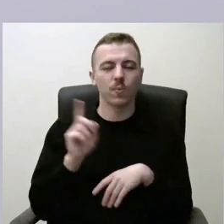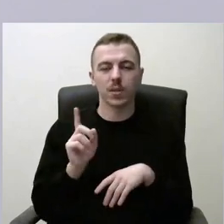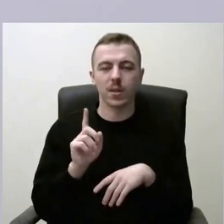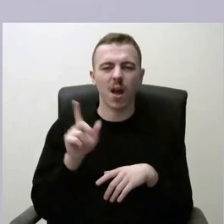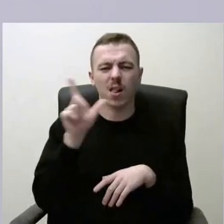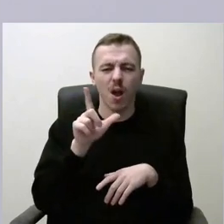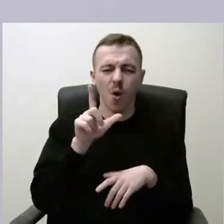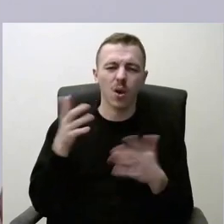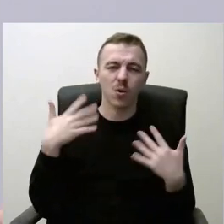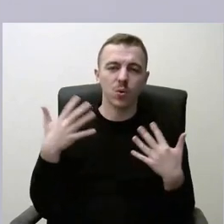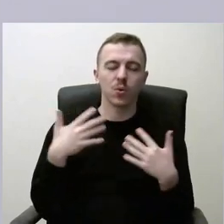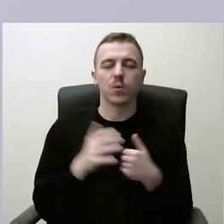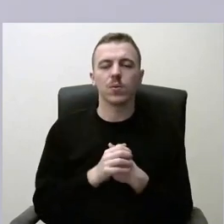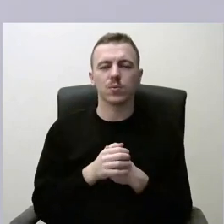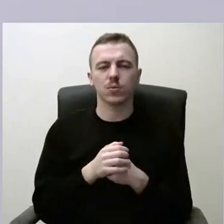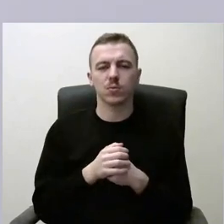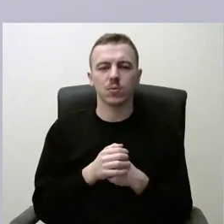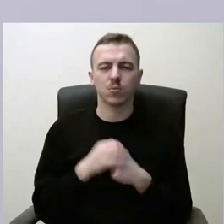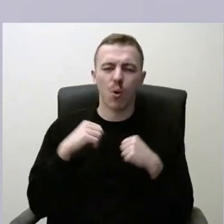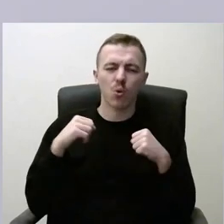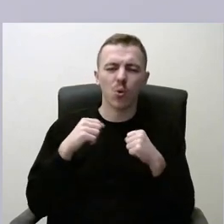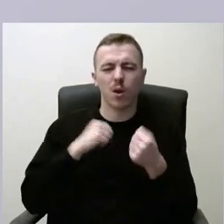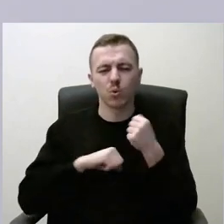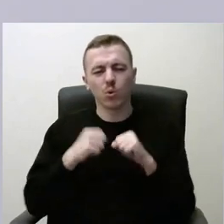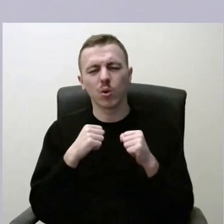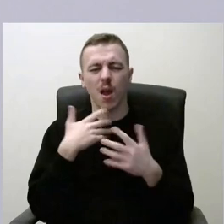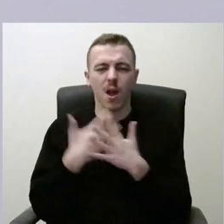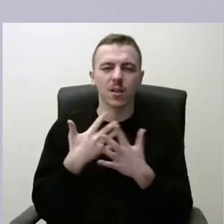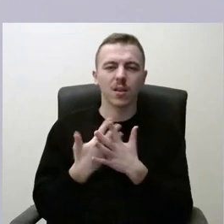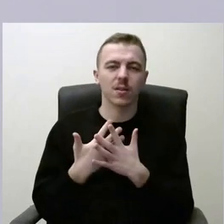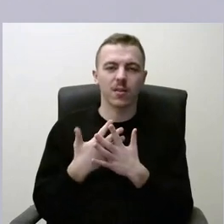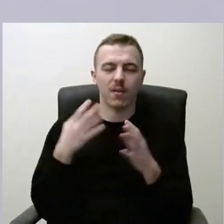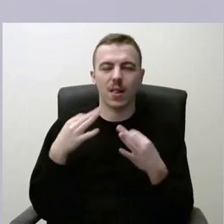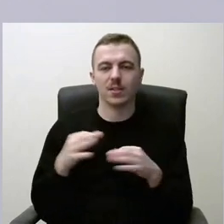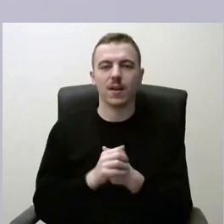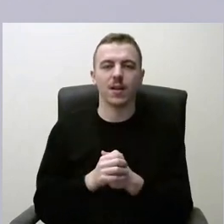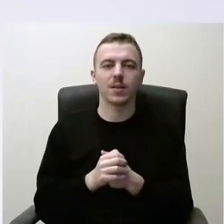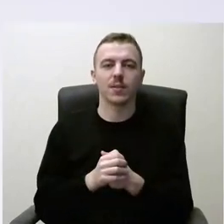laukia, judant, sportuojant, aktyviai leidžiant laisvalaikį.